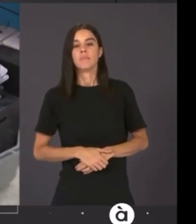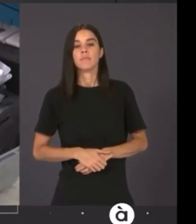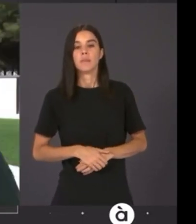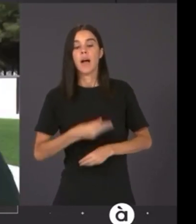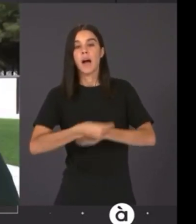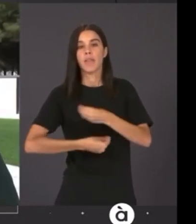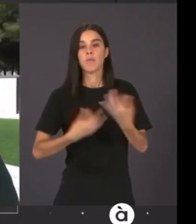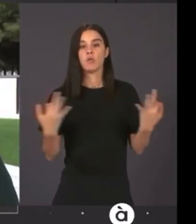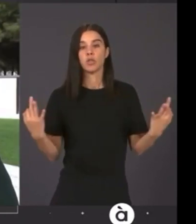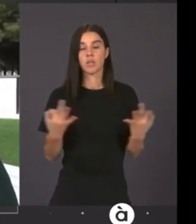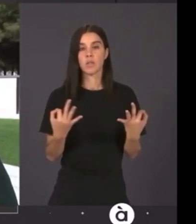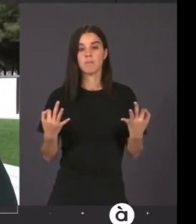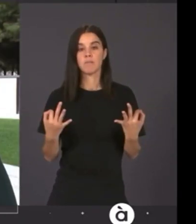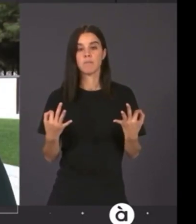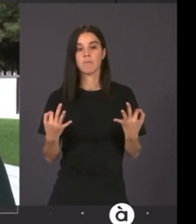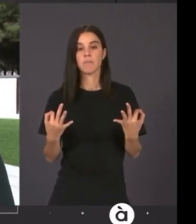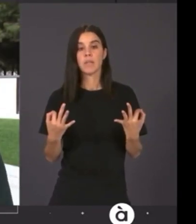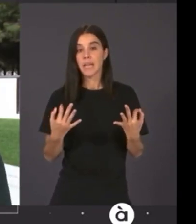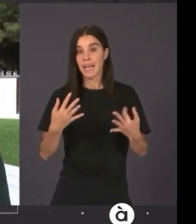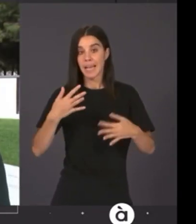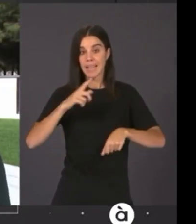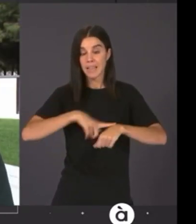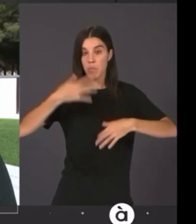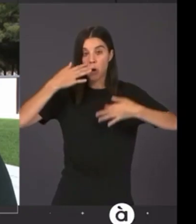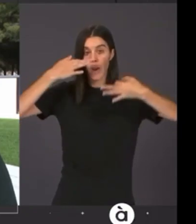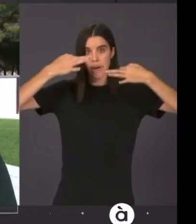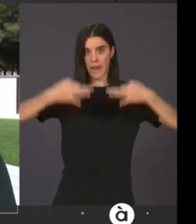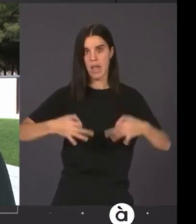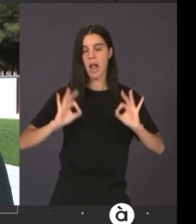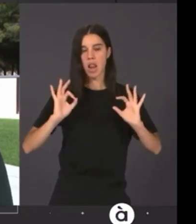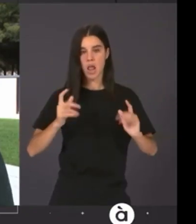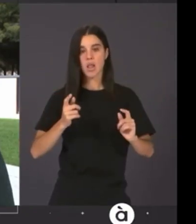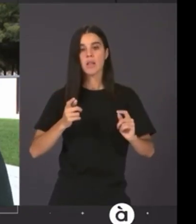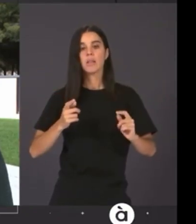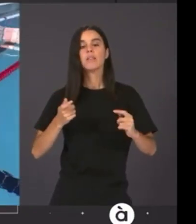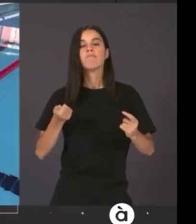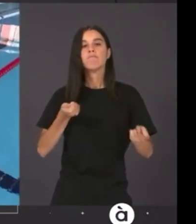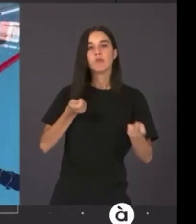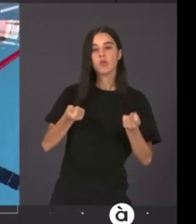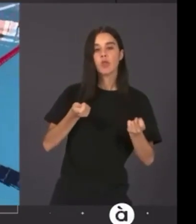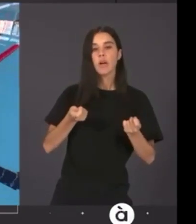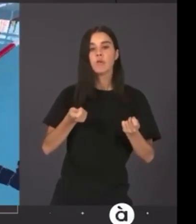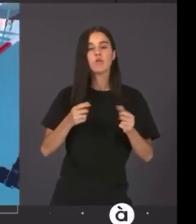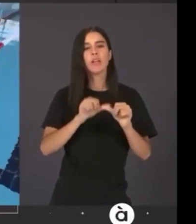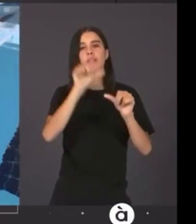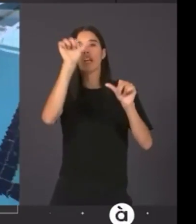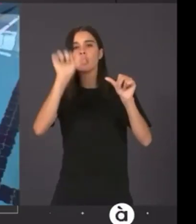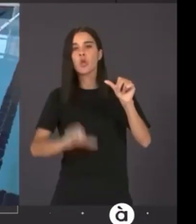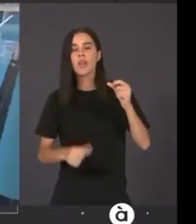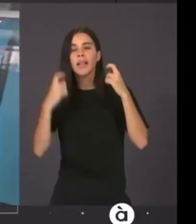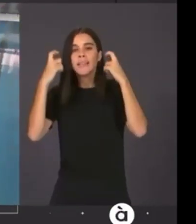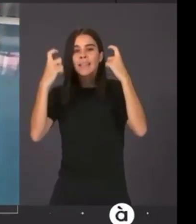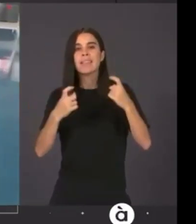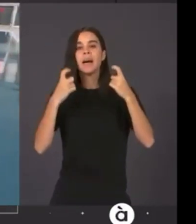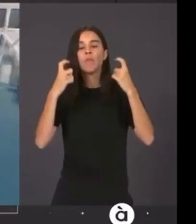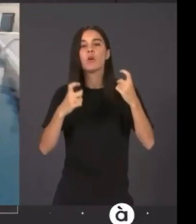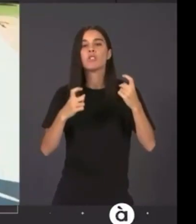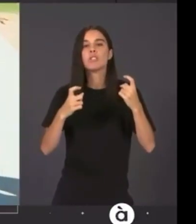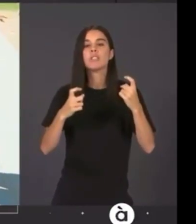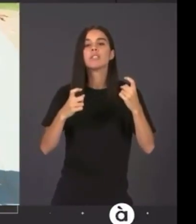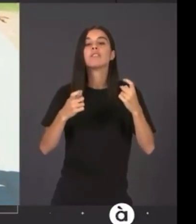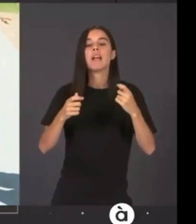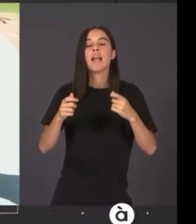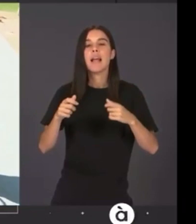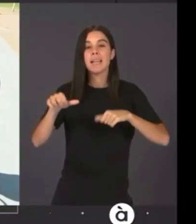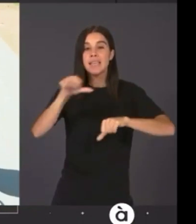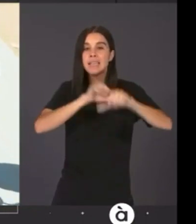I dosifiquen automàticament a temps real, sempre intentem mantenir el mateix nivell de desinfectant durant tot el dia. Així s'eviten irritacions en pell o